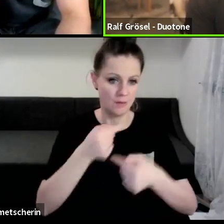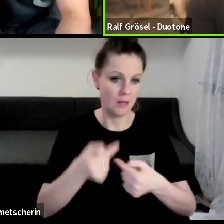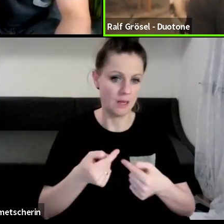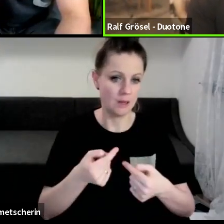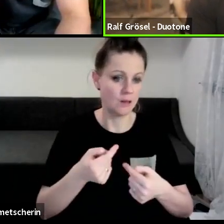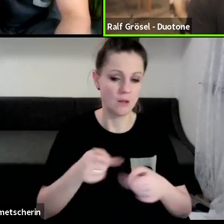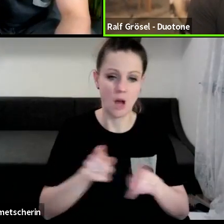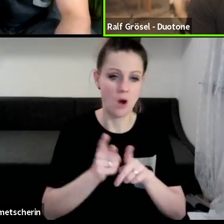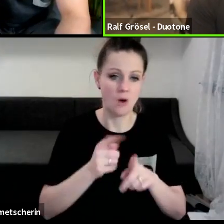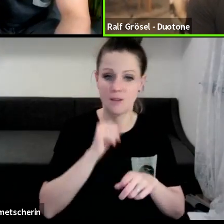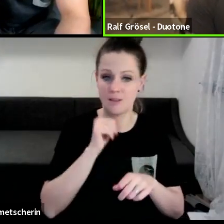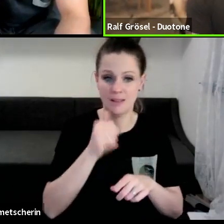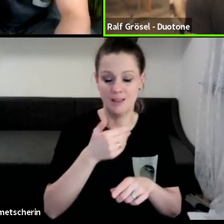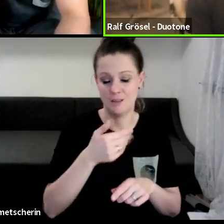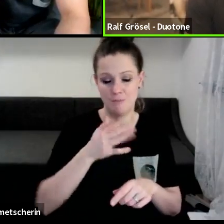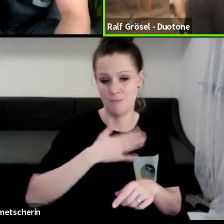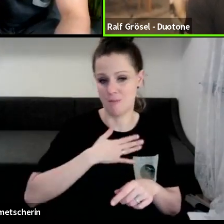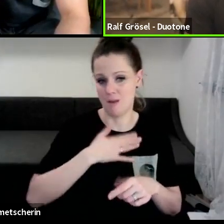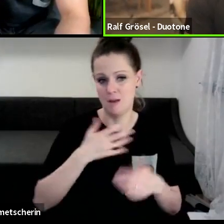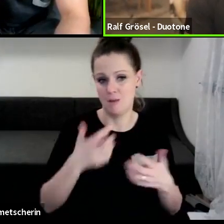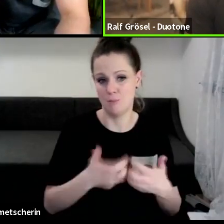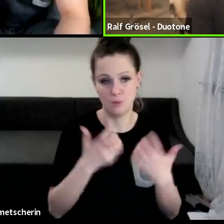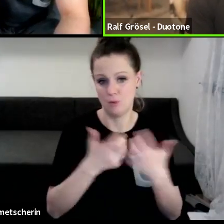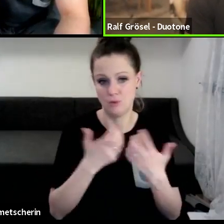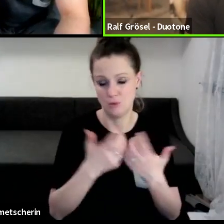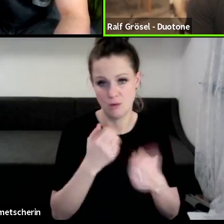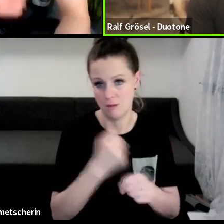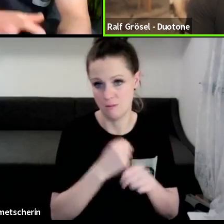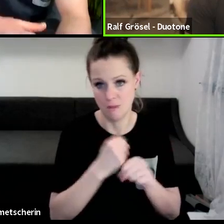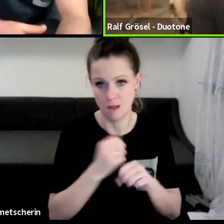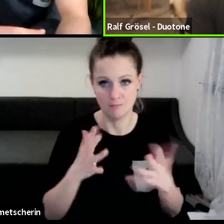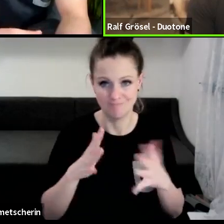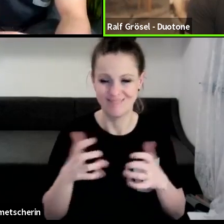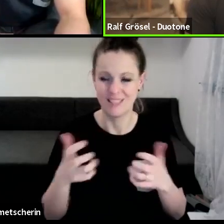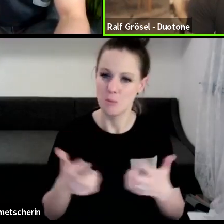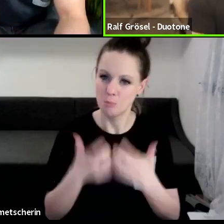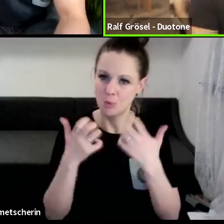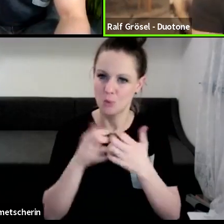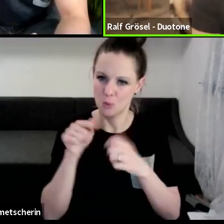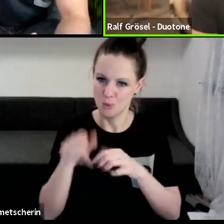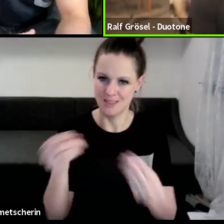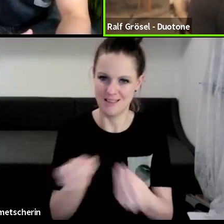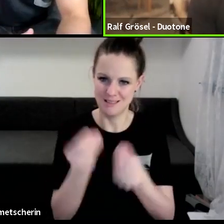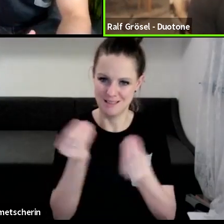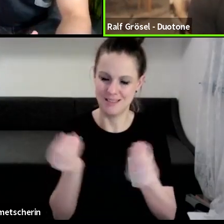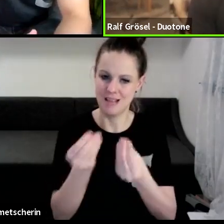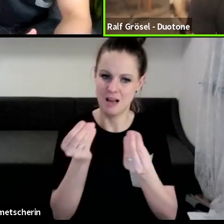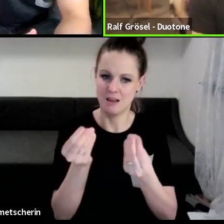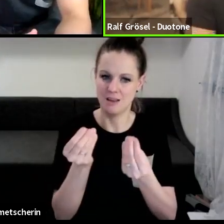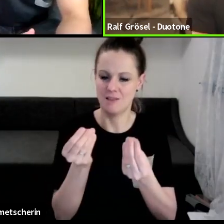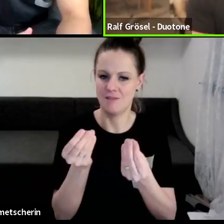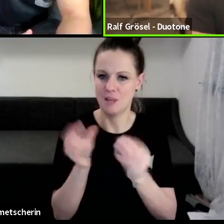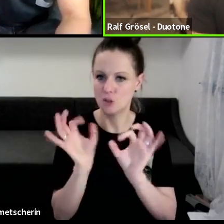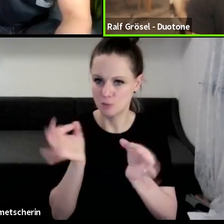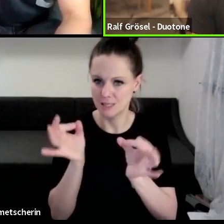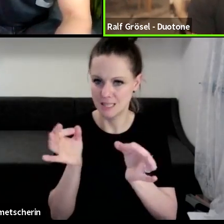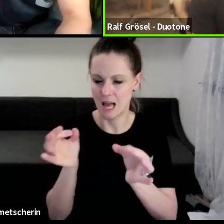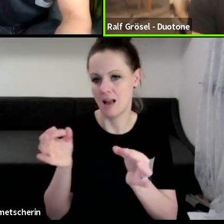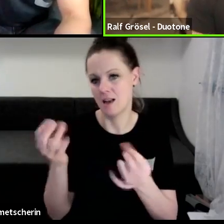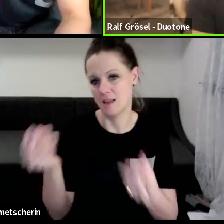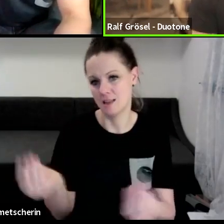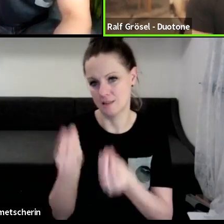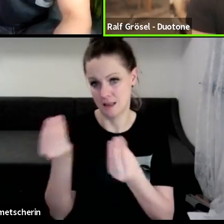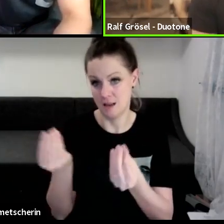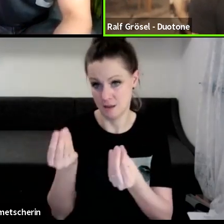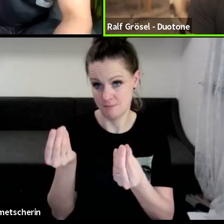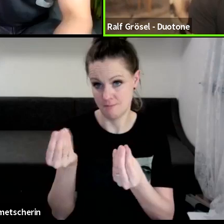produziert in unseren Produktionslinien. Also das ist ein tatsächliches Produkt, das eine Nische bedient, innerhalb von dem, was wir im Grunde